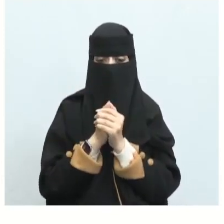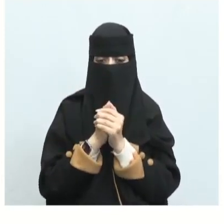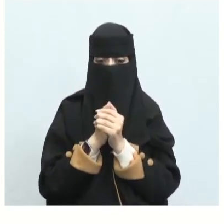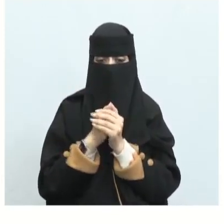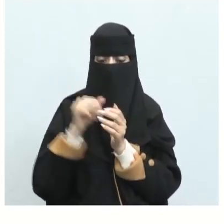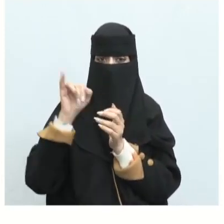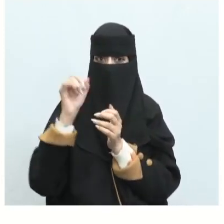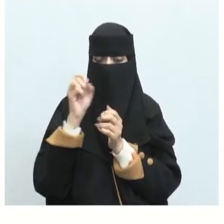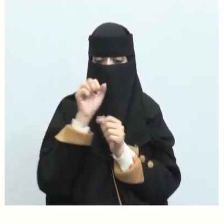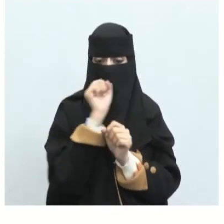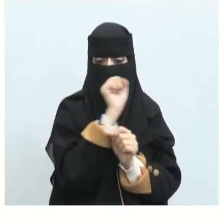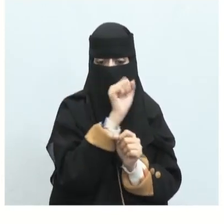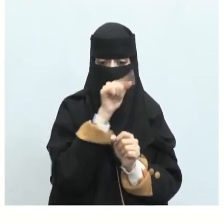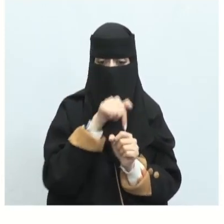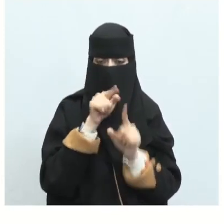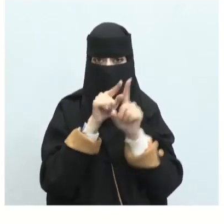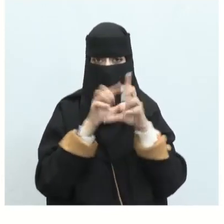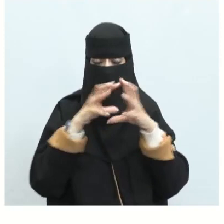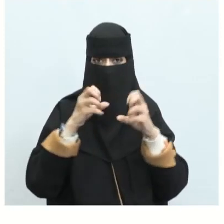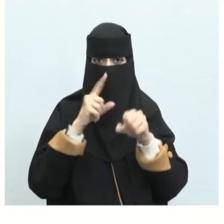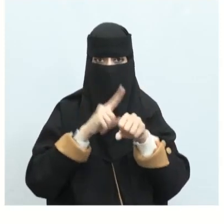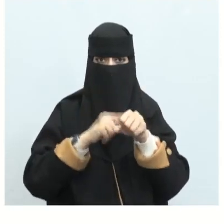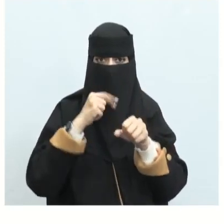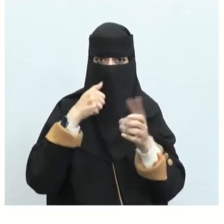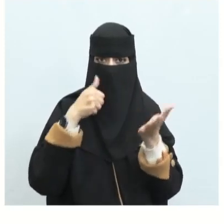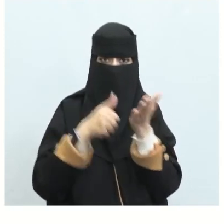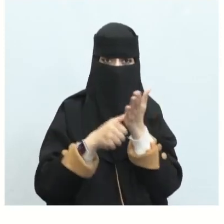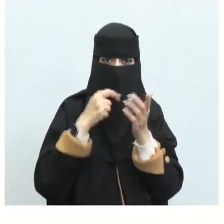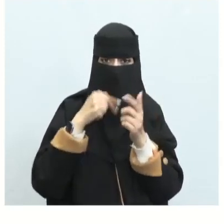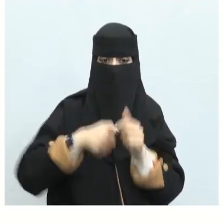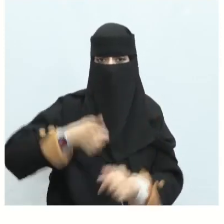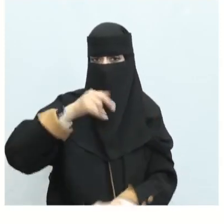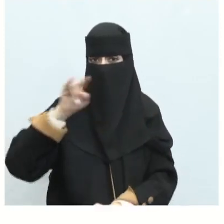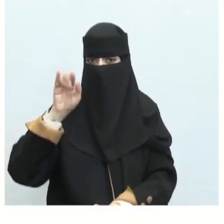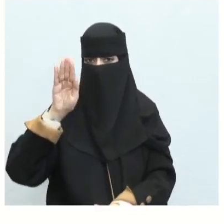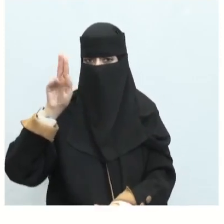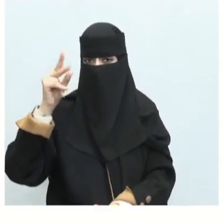تفهم تلك الألفاظ من خصائص المعاني الجاهلية الاستطراد ما هو الاستطراد؟